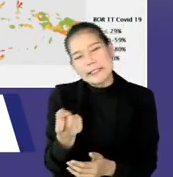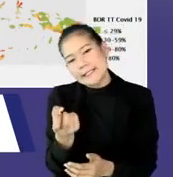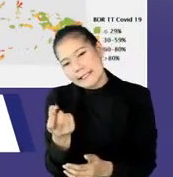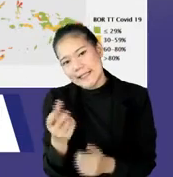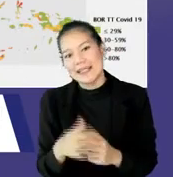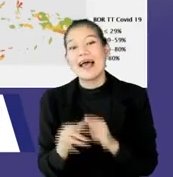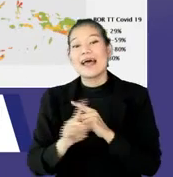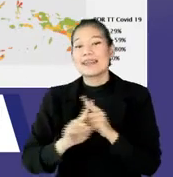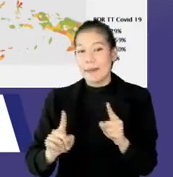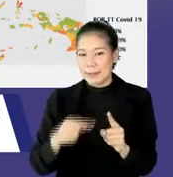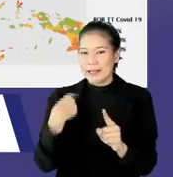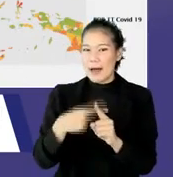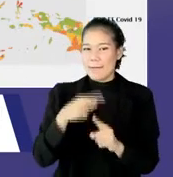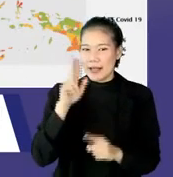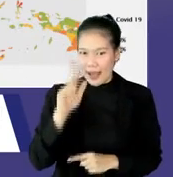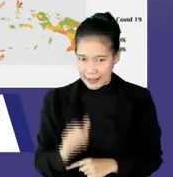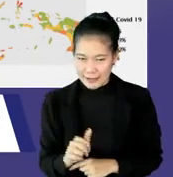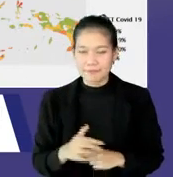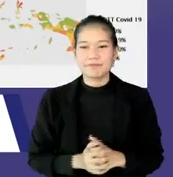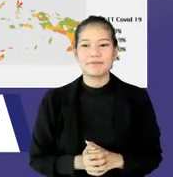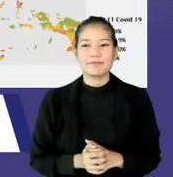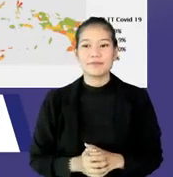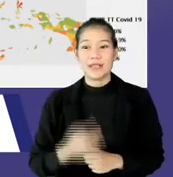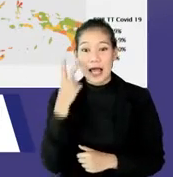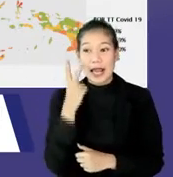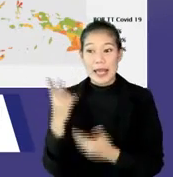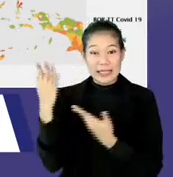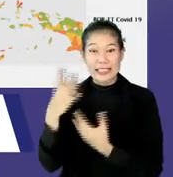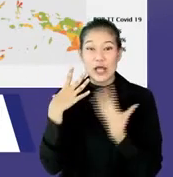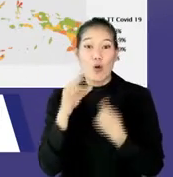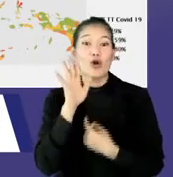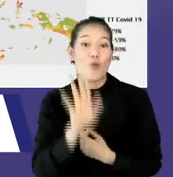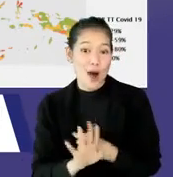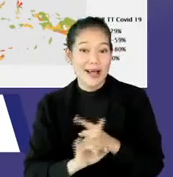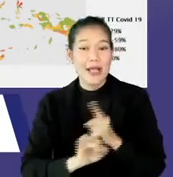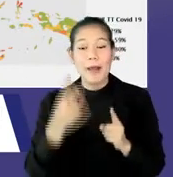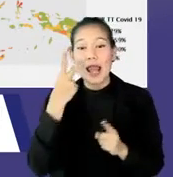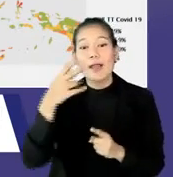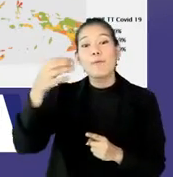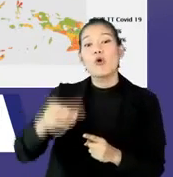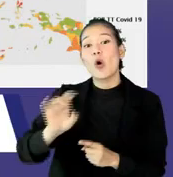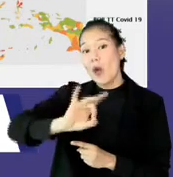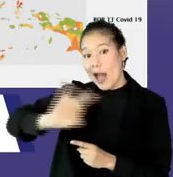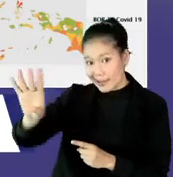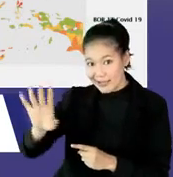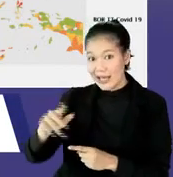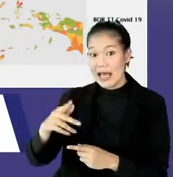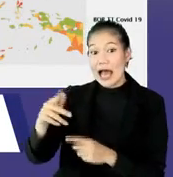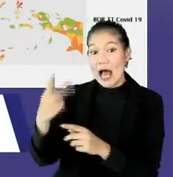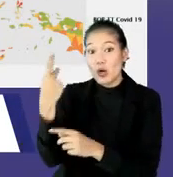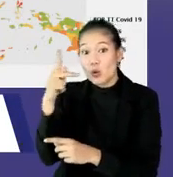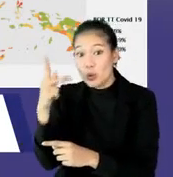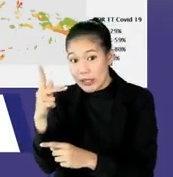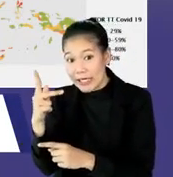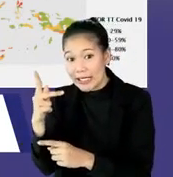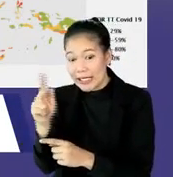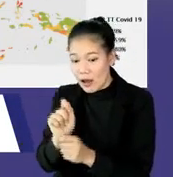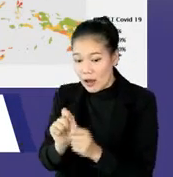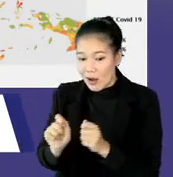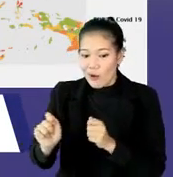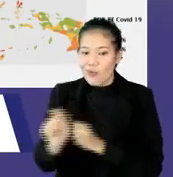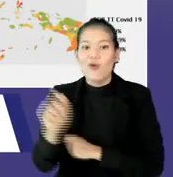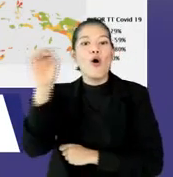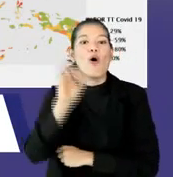Tapi catatan tambahan yang lain, Dr. Lola, kalau kita lihat lagi, saya nggak hanya lihat Pulau Jawa, Pulau lain yang sebelumnya kuning, ada juga yang berubah jadi